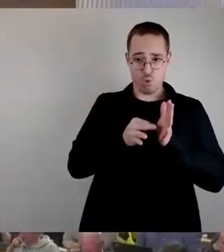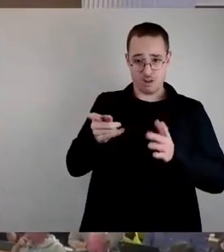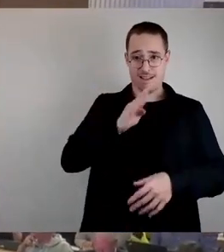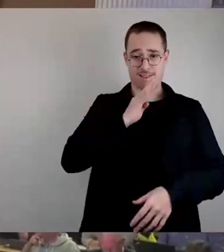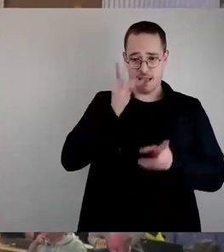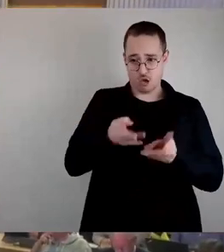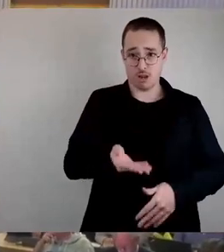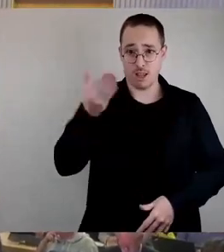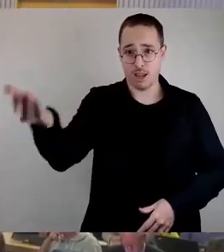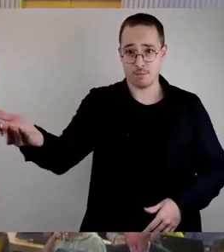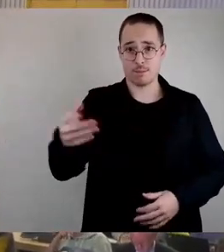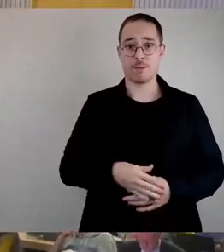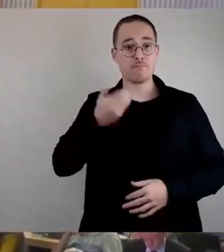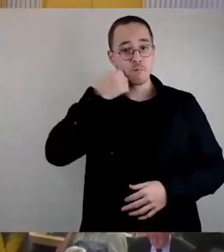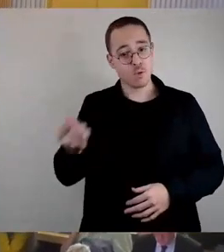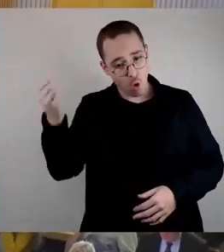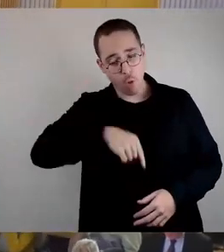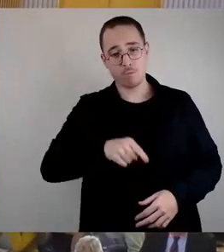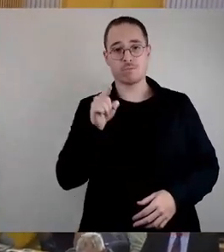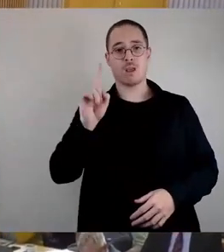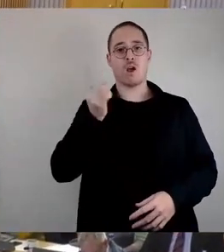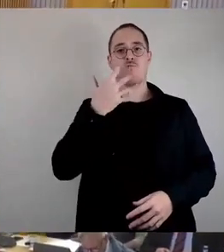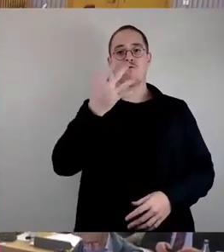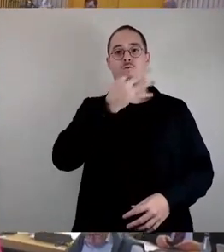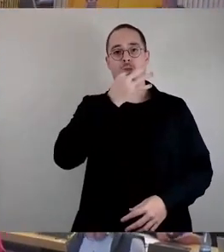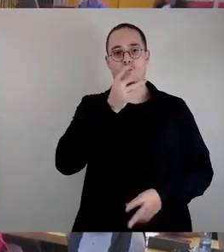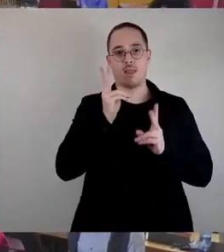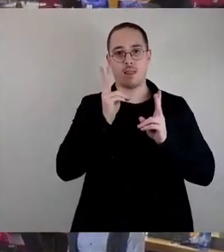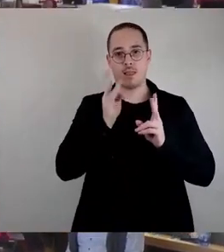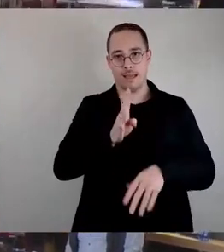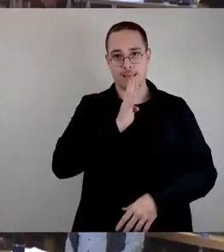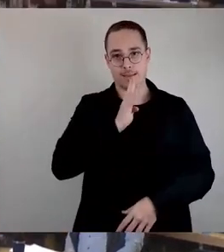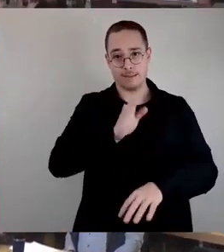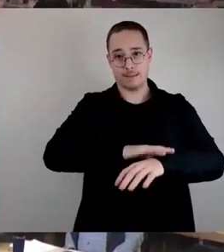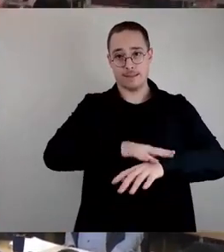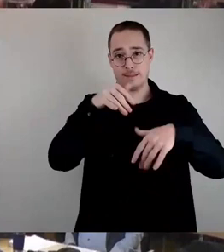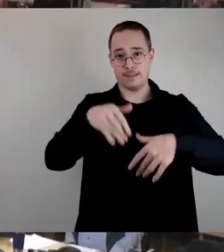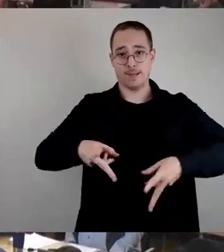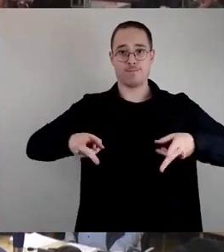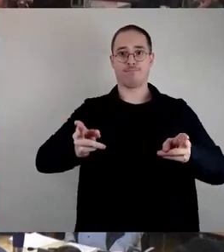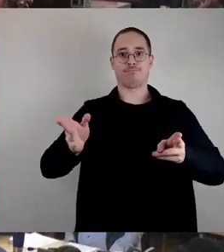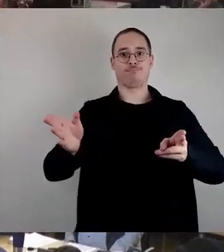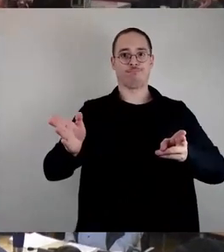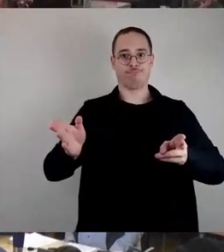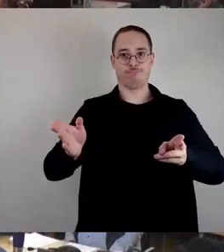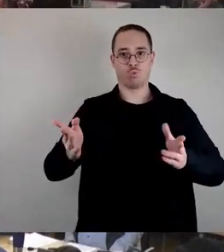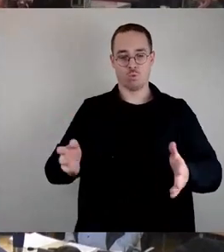Auch Sie haben fünf Minuten Redezeit. Und ich darf dem Stadtrat bitten, ein bisschen mehr